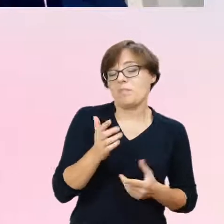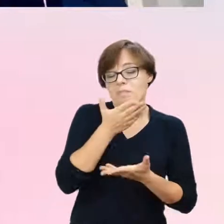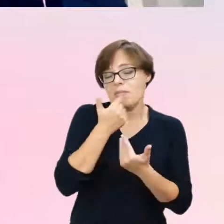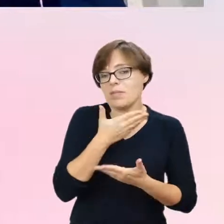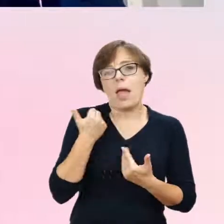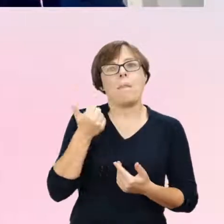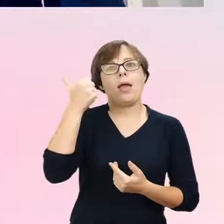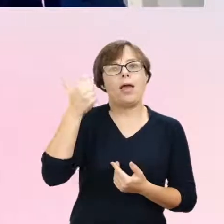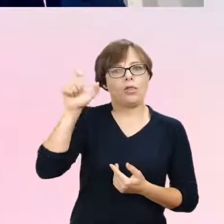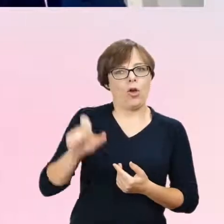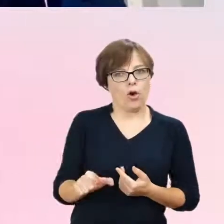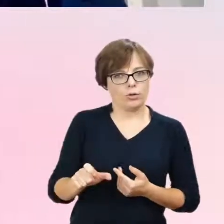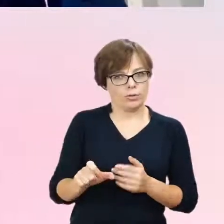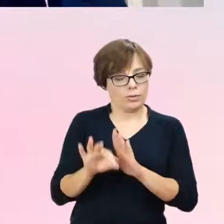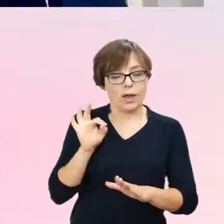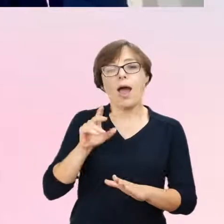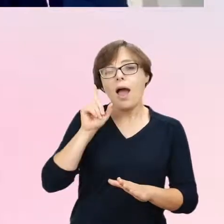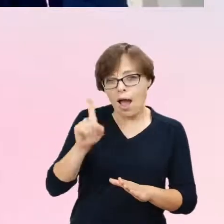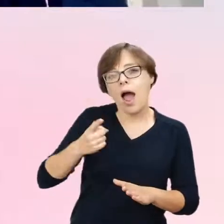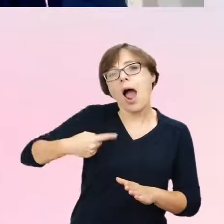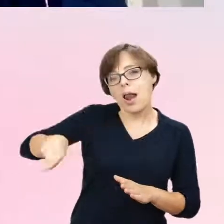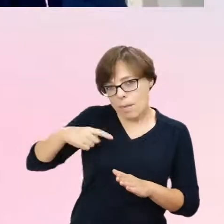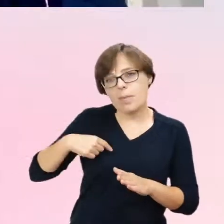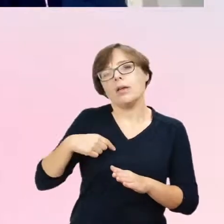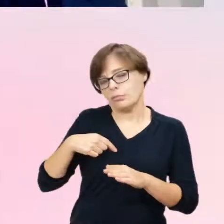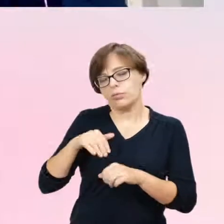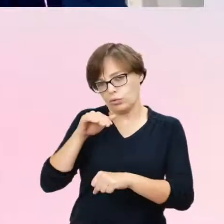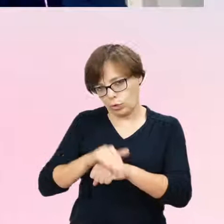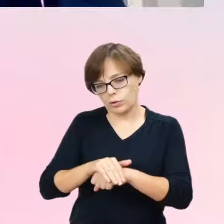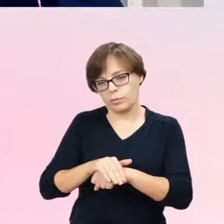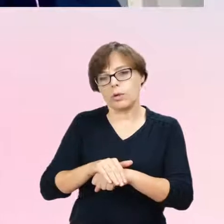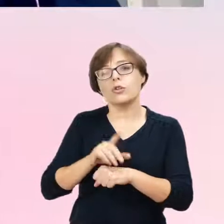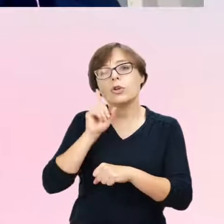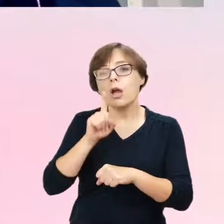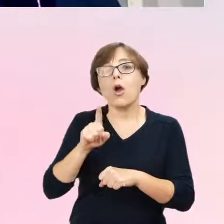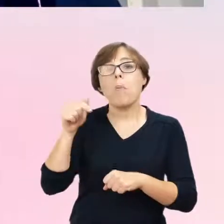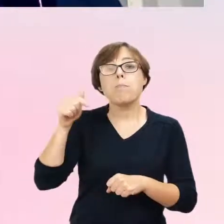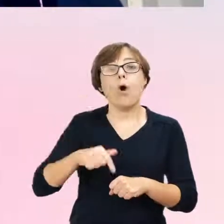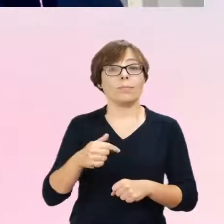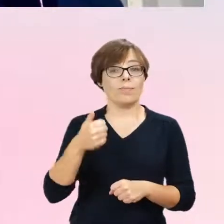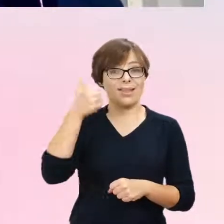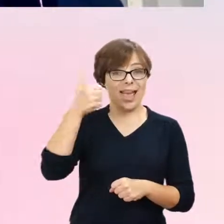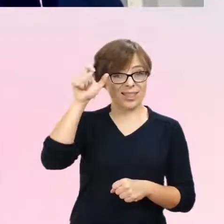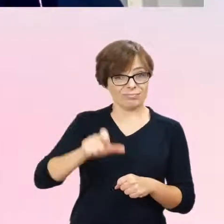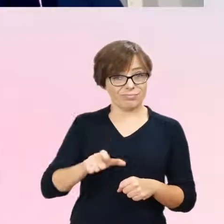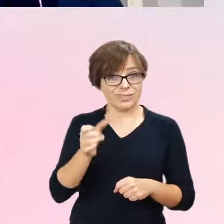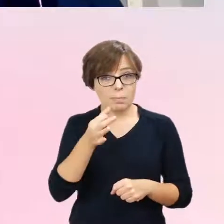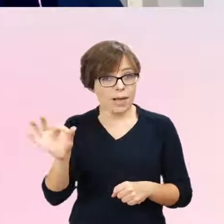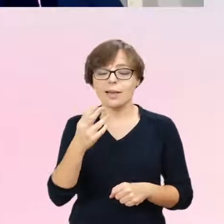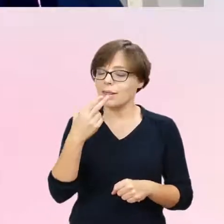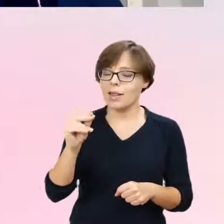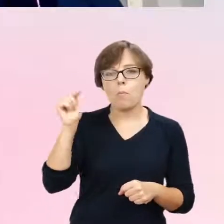jest to proces, który ma angażować całe grono specjalistów i zazwyczaj